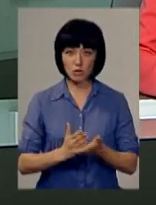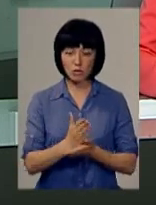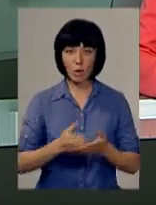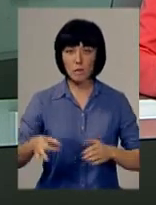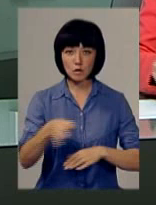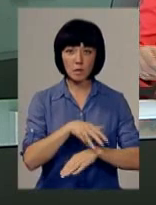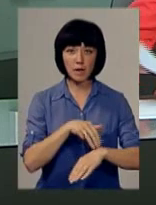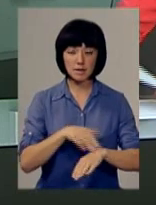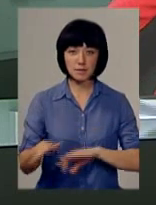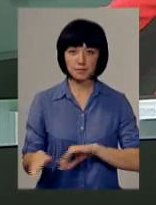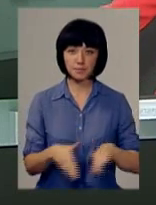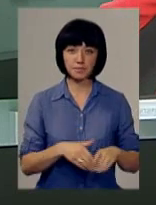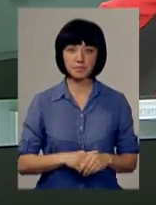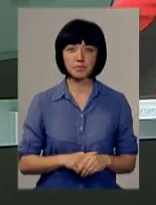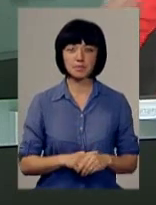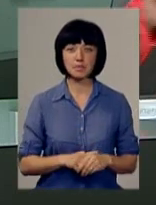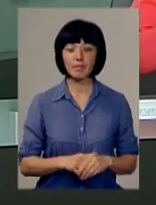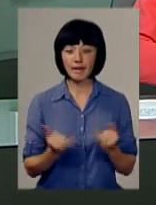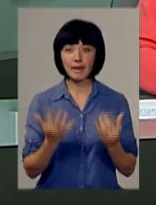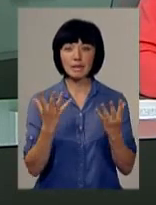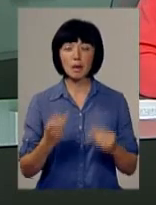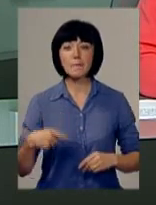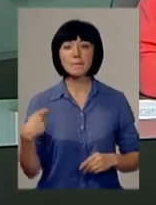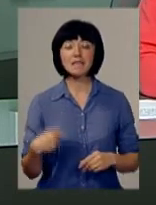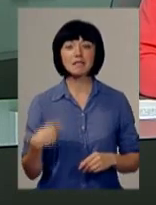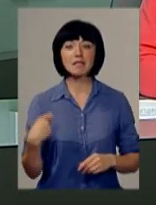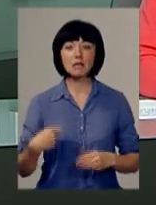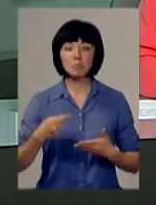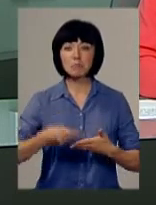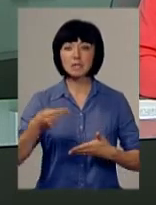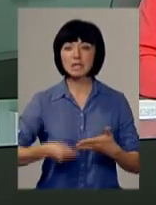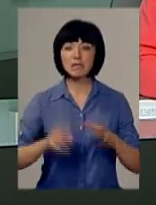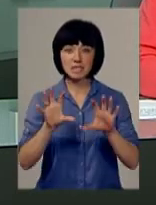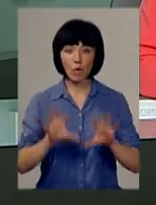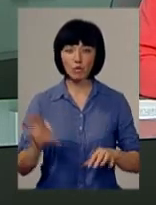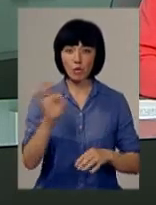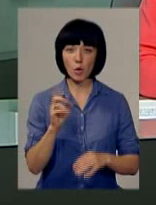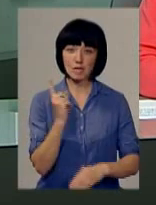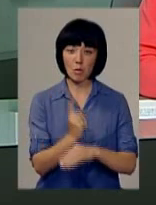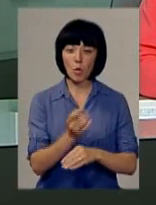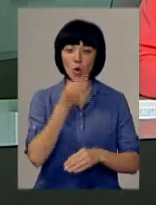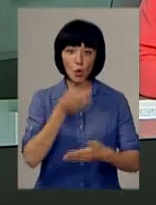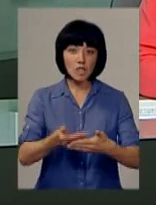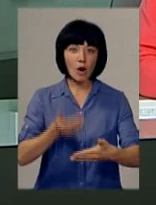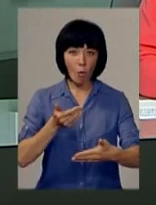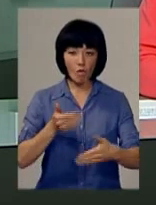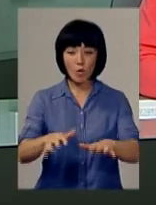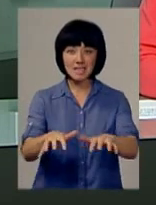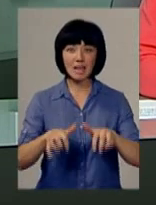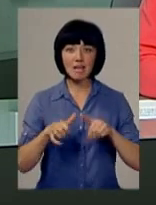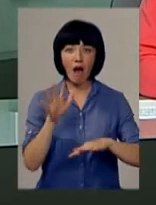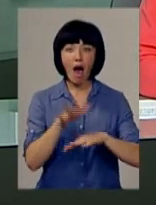обласної міліції. Днями президент Петро Порошенко підписав закон про заборону дострокового зняття